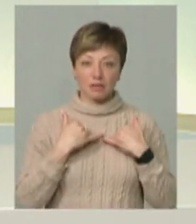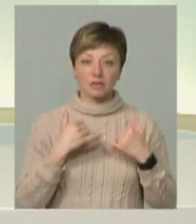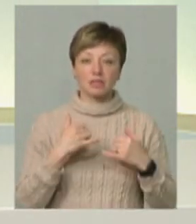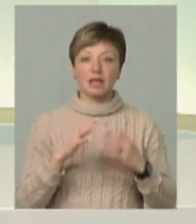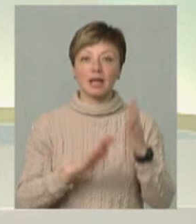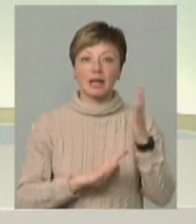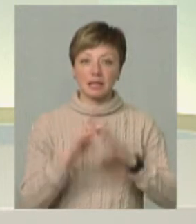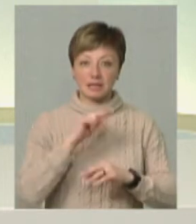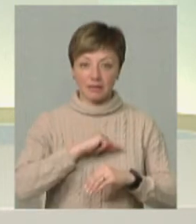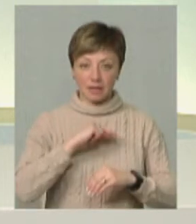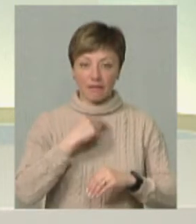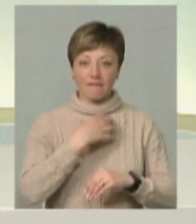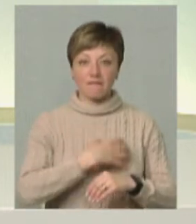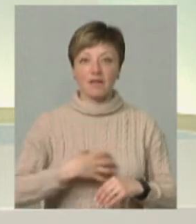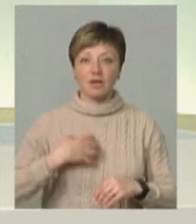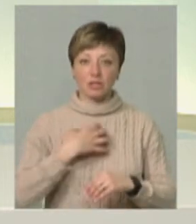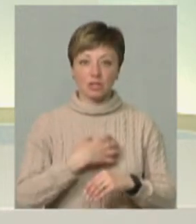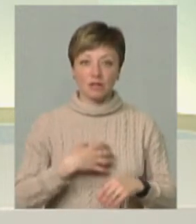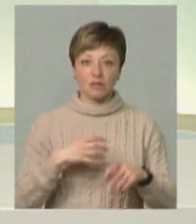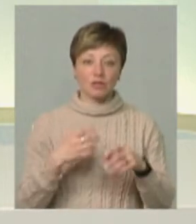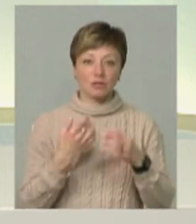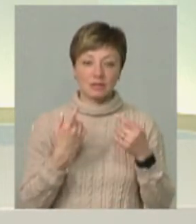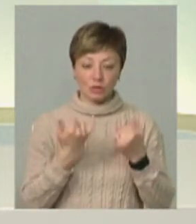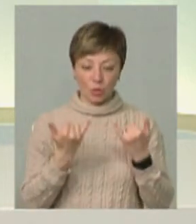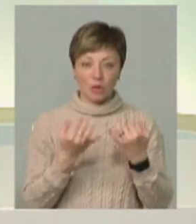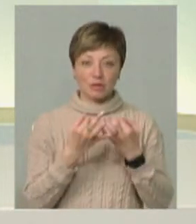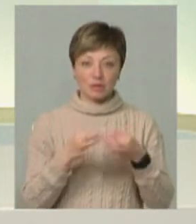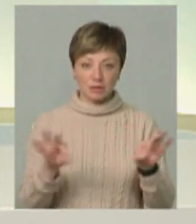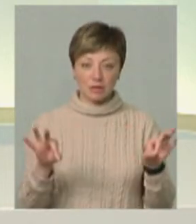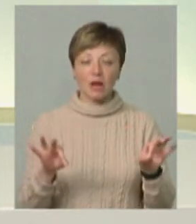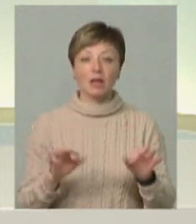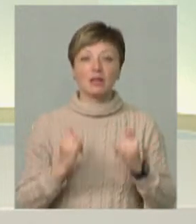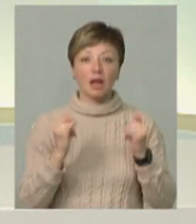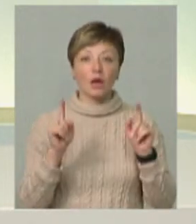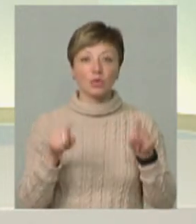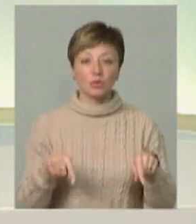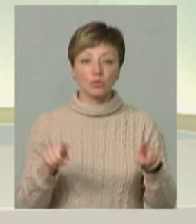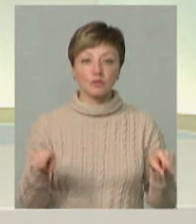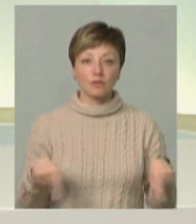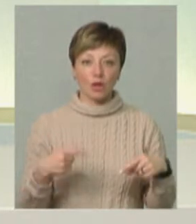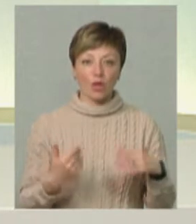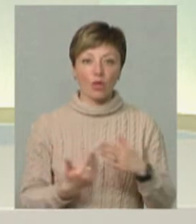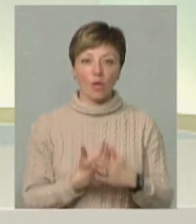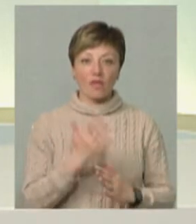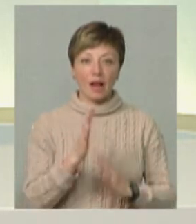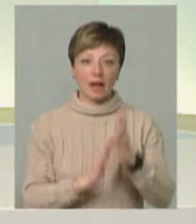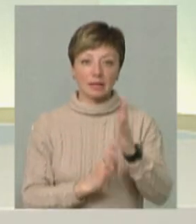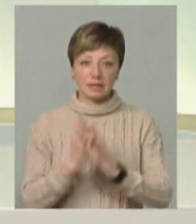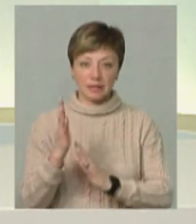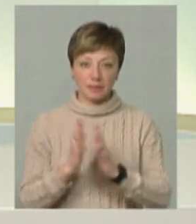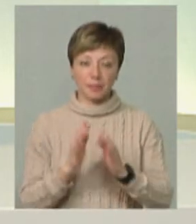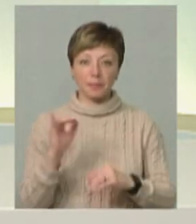важливо є, що сьогодні у нас є відкрите зелене світло для того, щоб створити нові ліси. І,